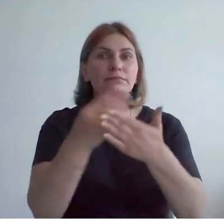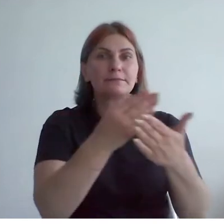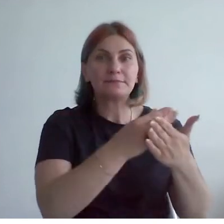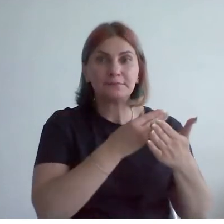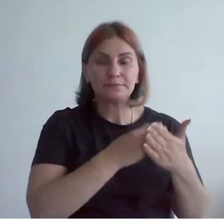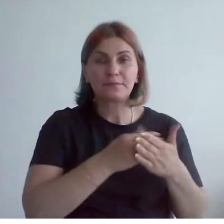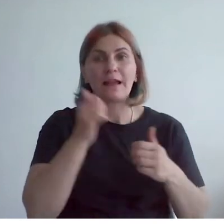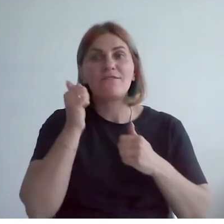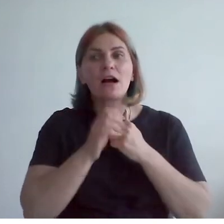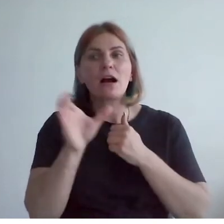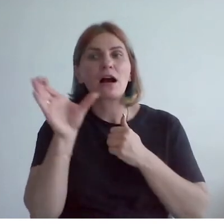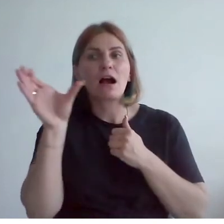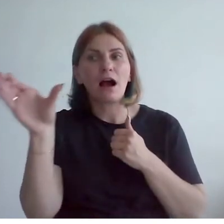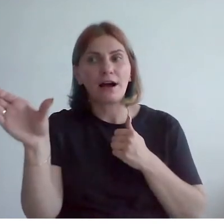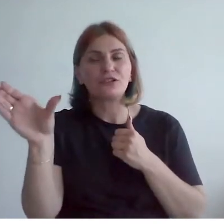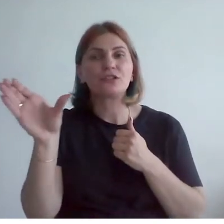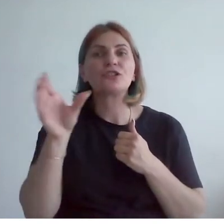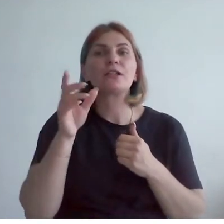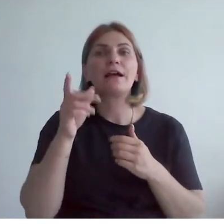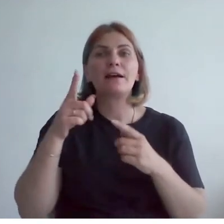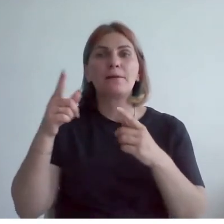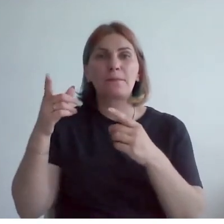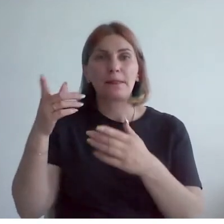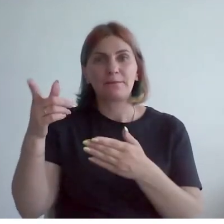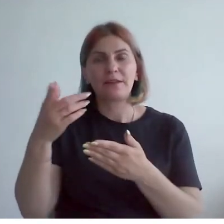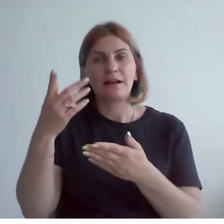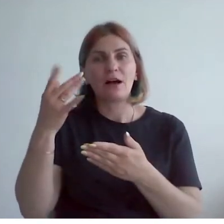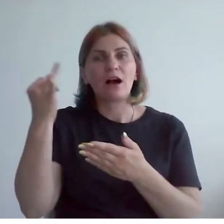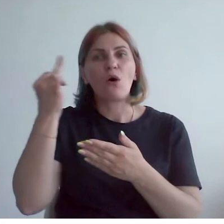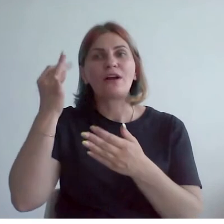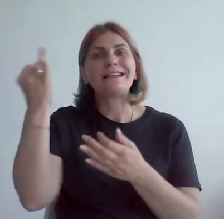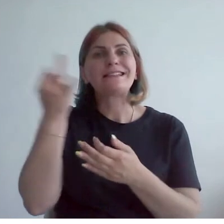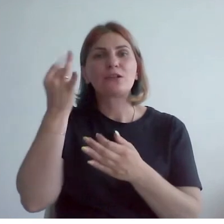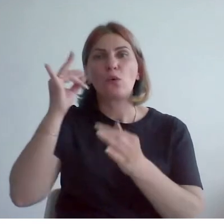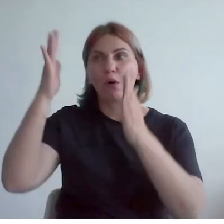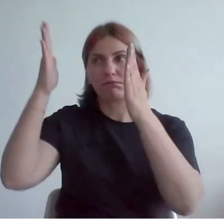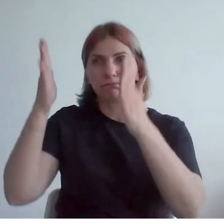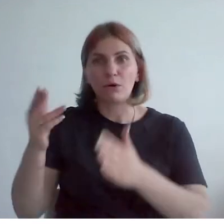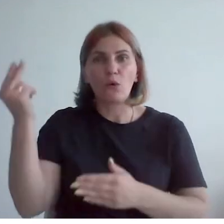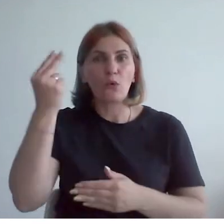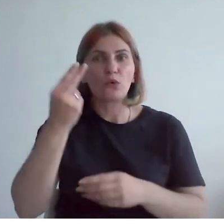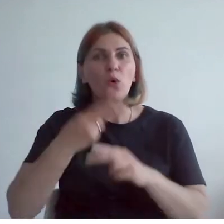история одного из коллекционеров и картины, которые он собирал.